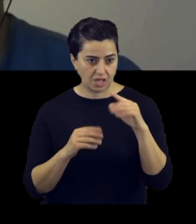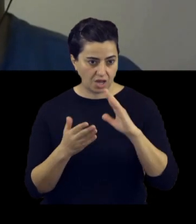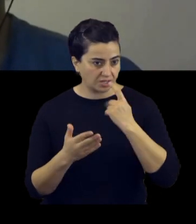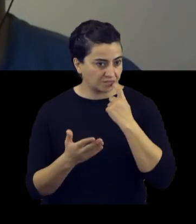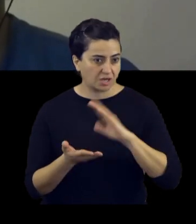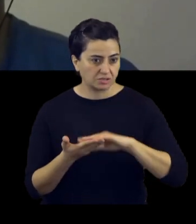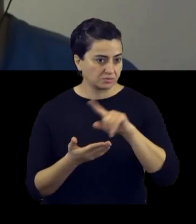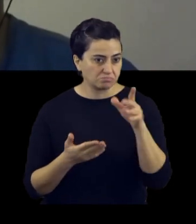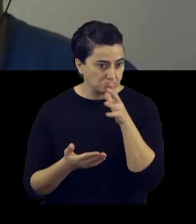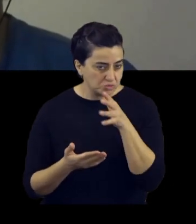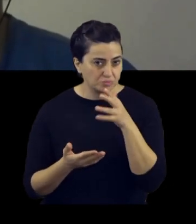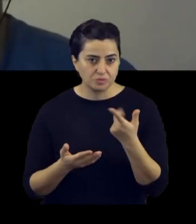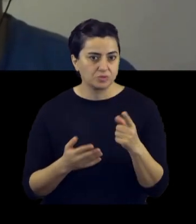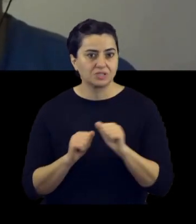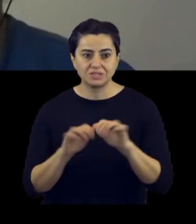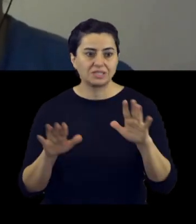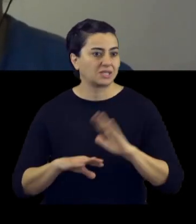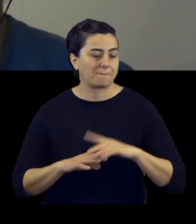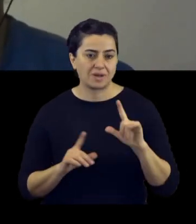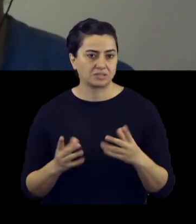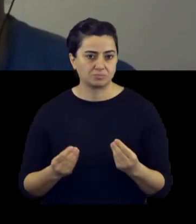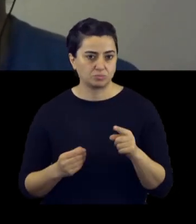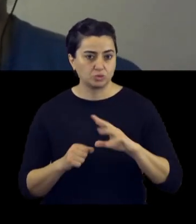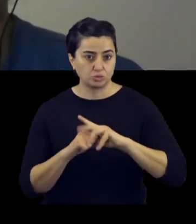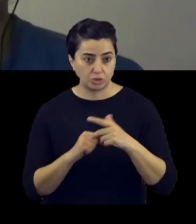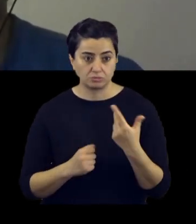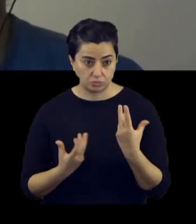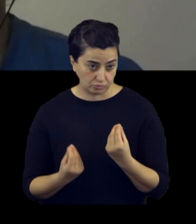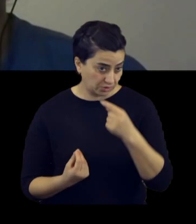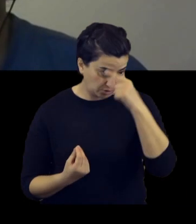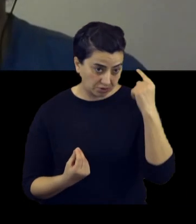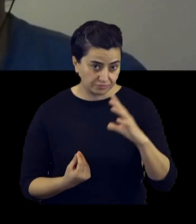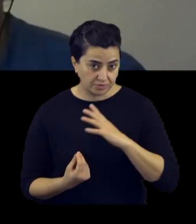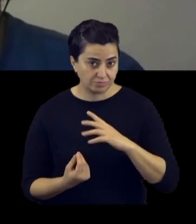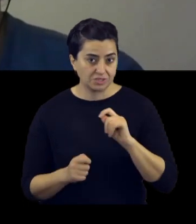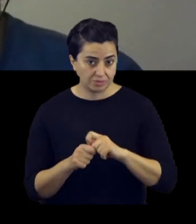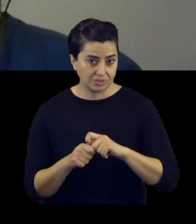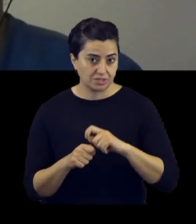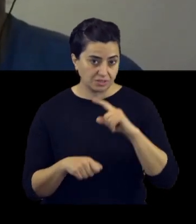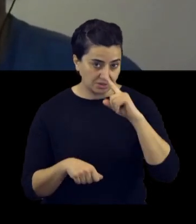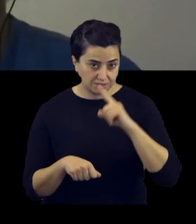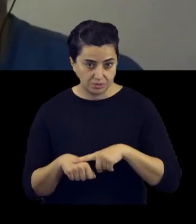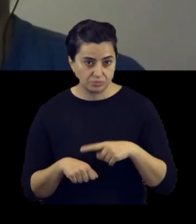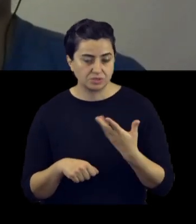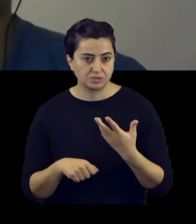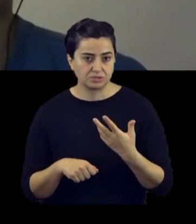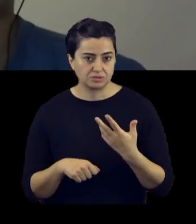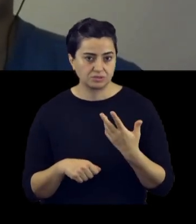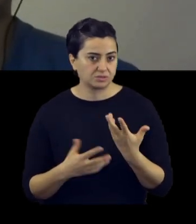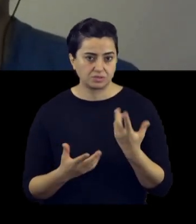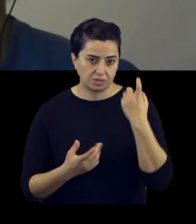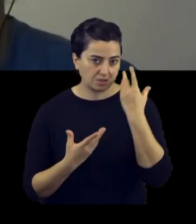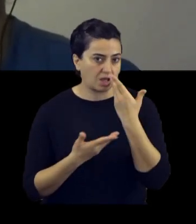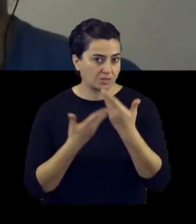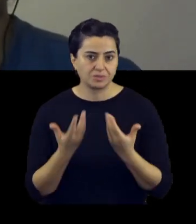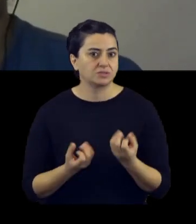yaşıtların, emsellerin? Bunu nasıl daha yaygınlaştırabiliriz? Böyle bir dünyanın mümkün olduğunu, yapılabileceklerin limitlerini